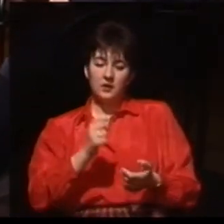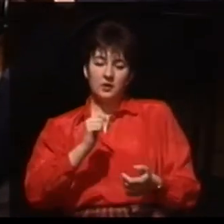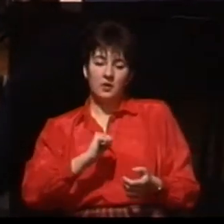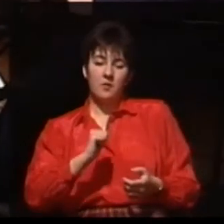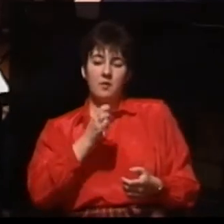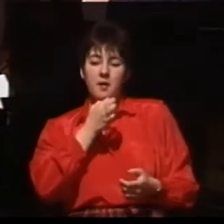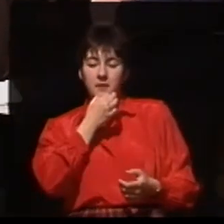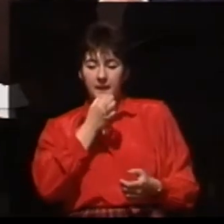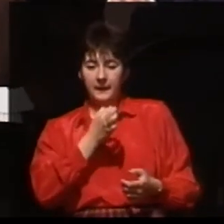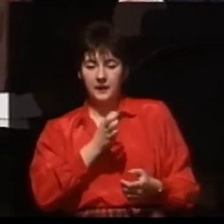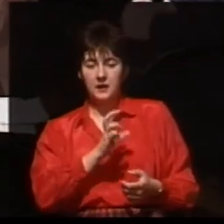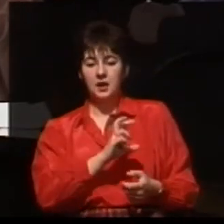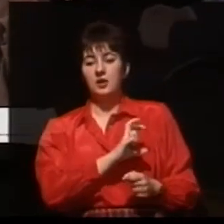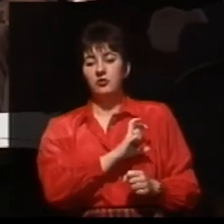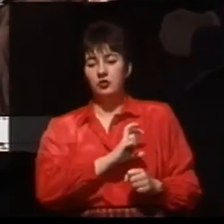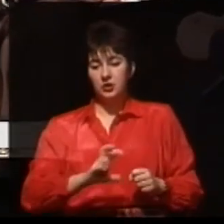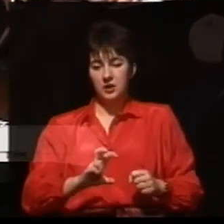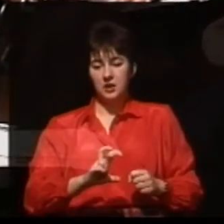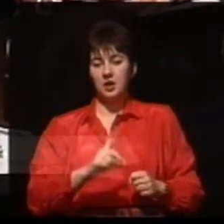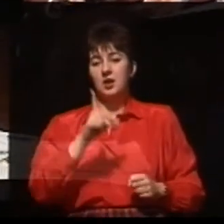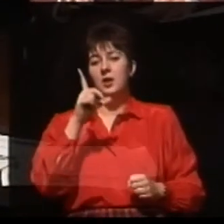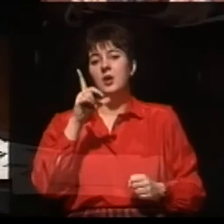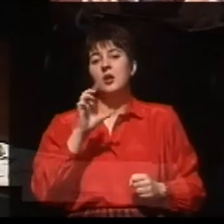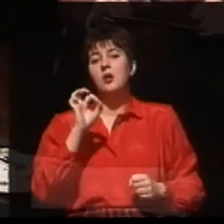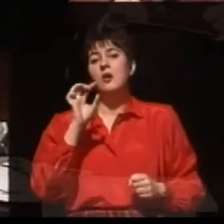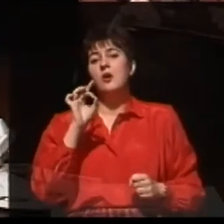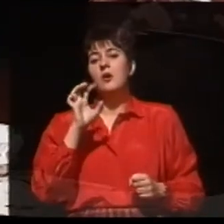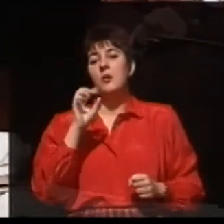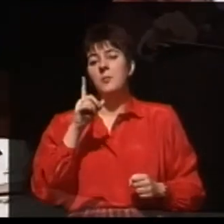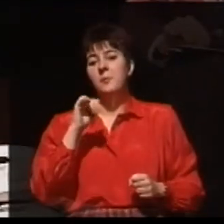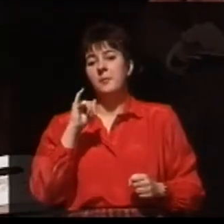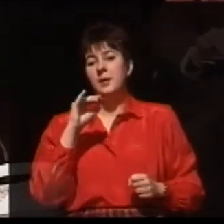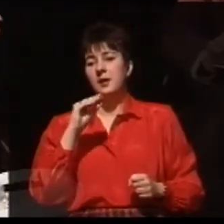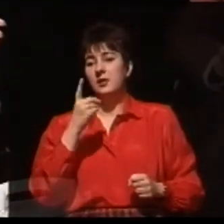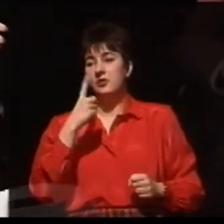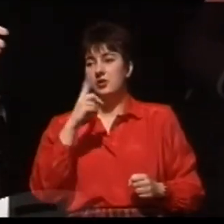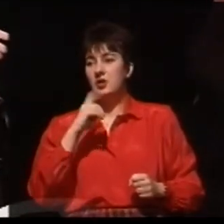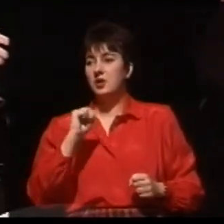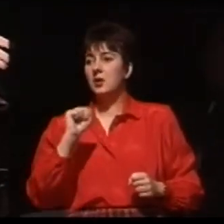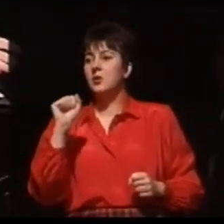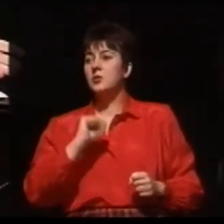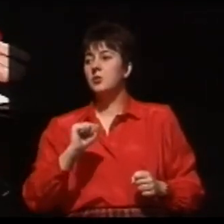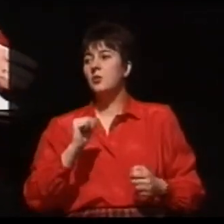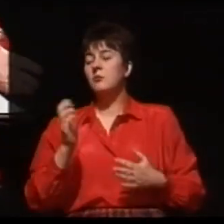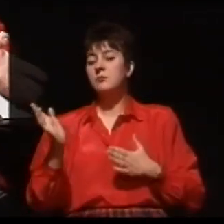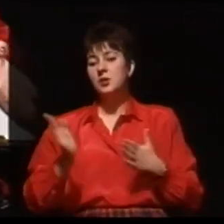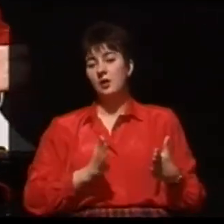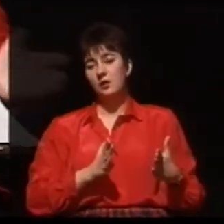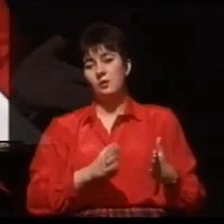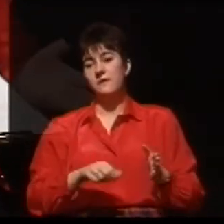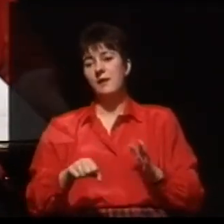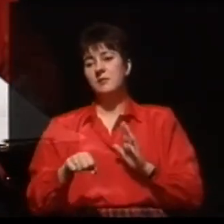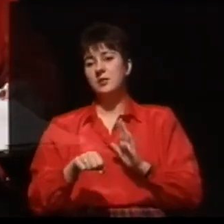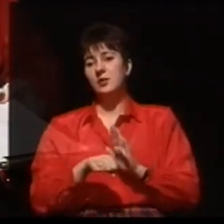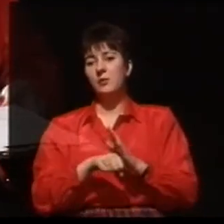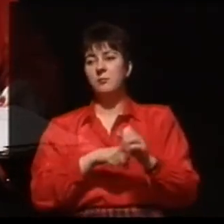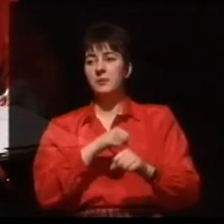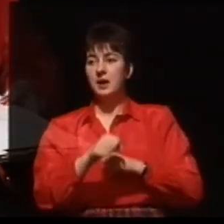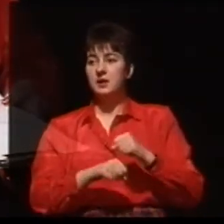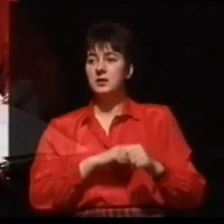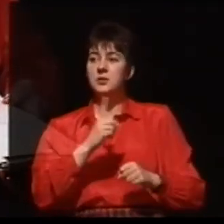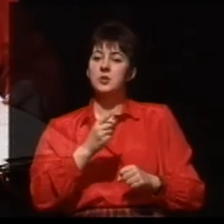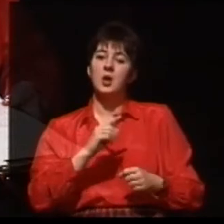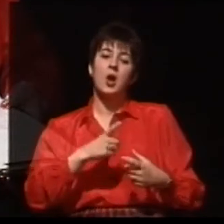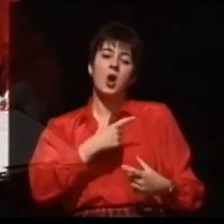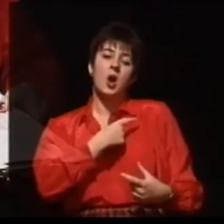rehabilitacji pacjentów, którzy odzyskali słuch za pomocą implanta. Ile czasu trwa taka rehabilitacja i czy rodzice tu też mogą